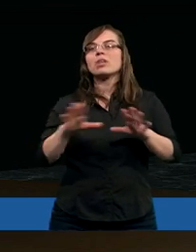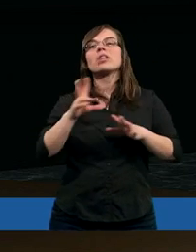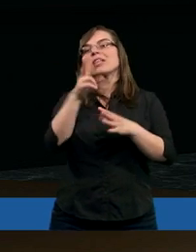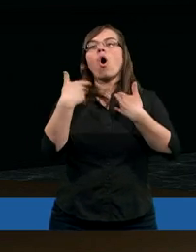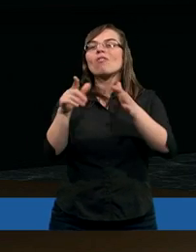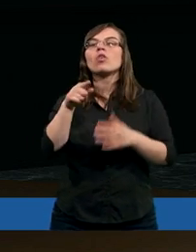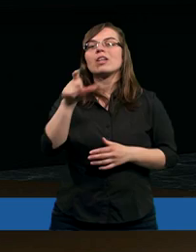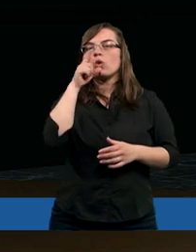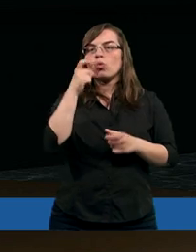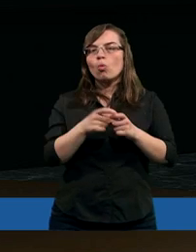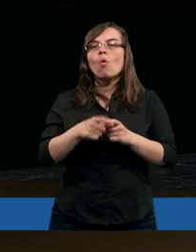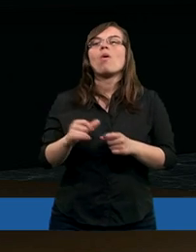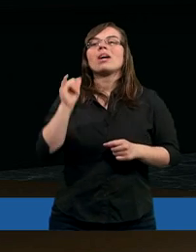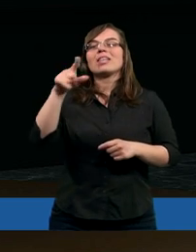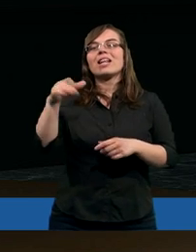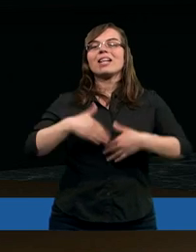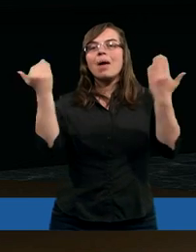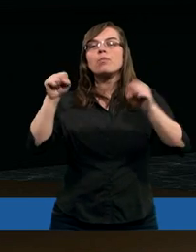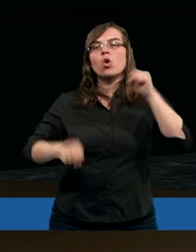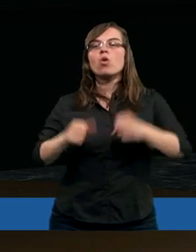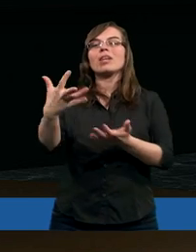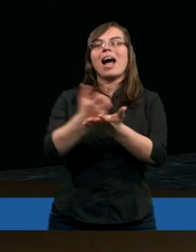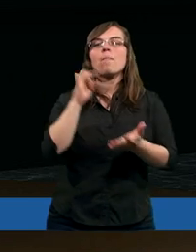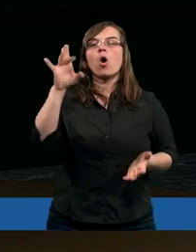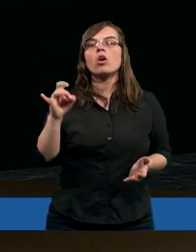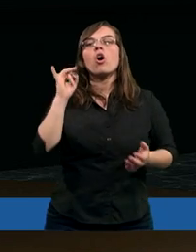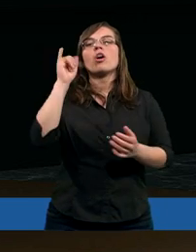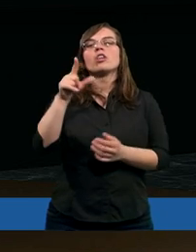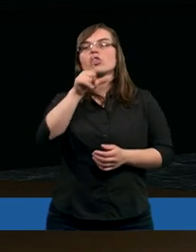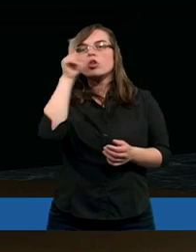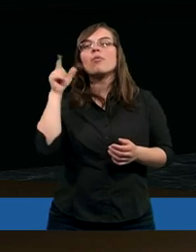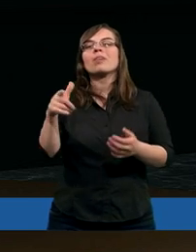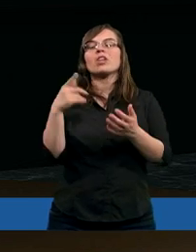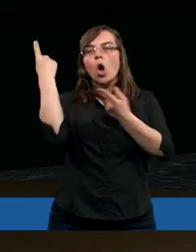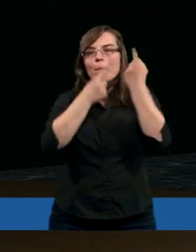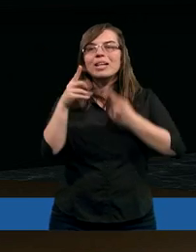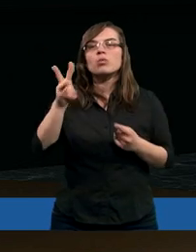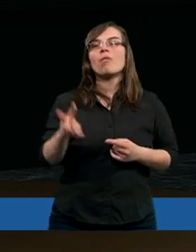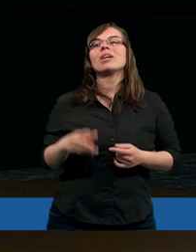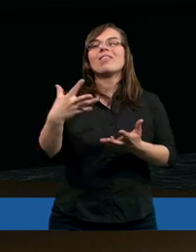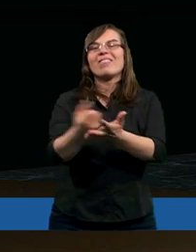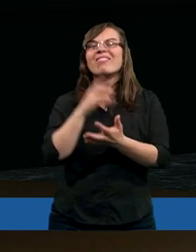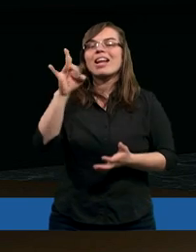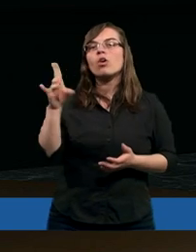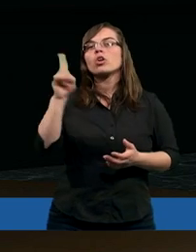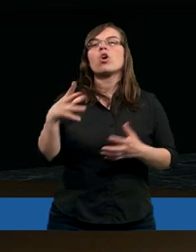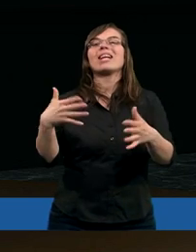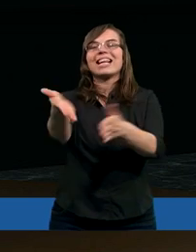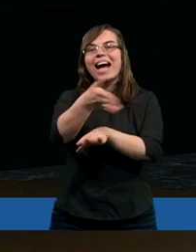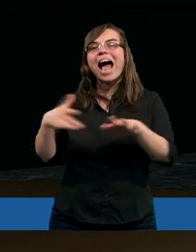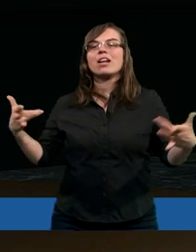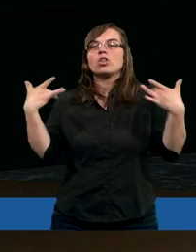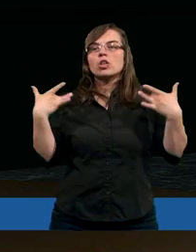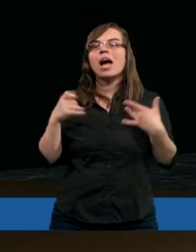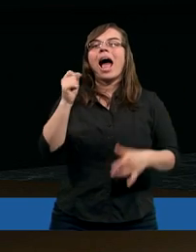otworzył swoich ust. Z więzienia i sądu zabrano Go, a któż o Jego losie pomyślał? Wyrwano Go bowiem z krainy